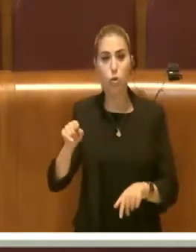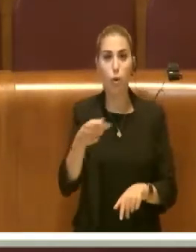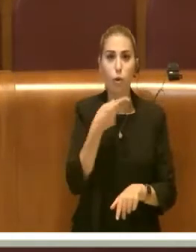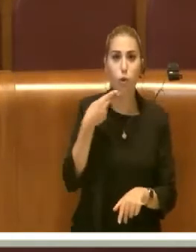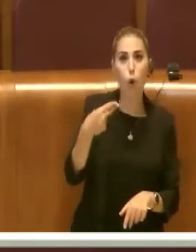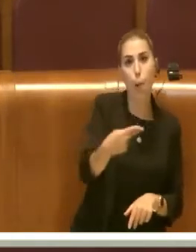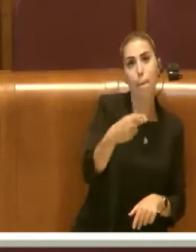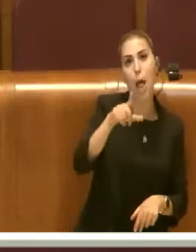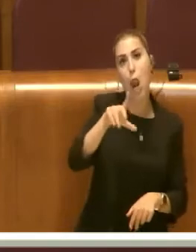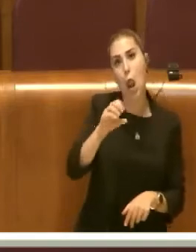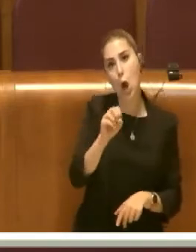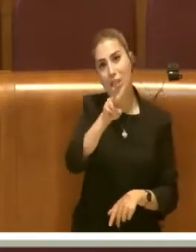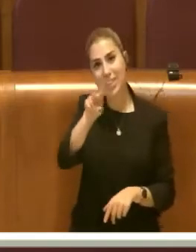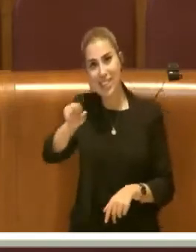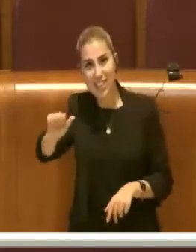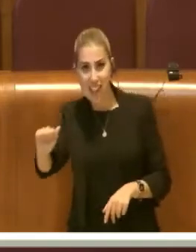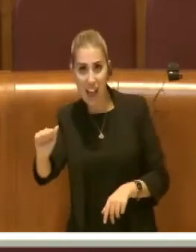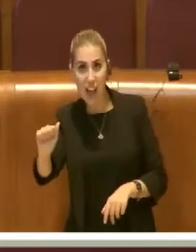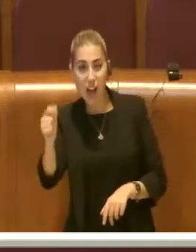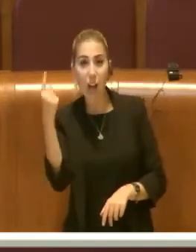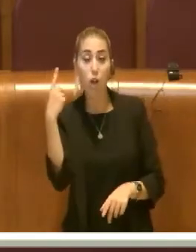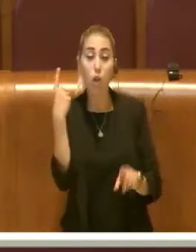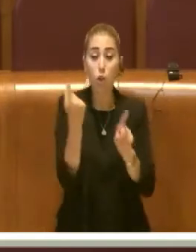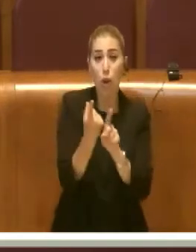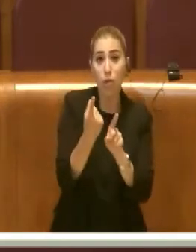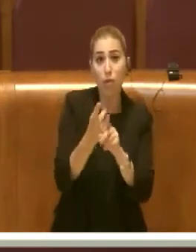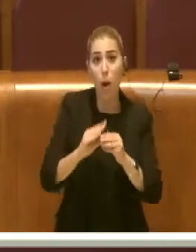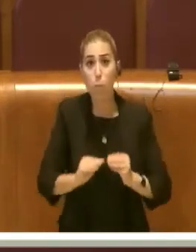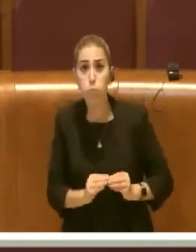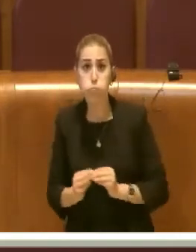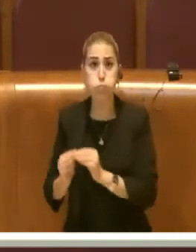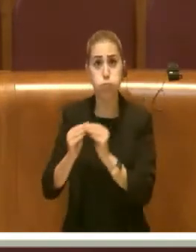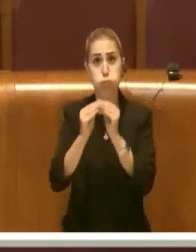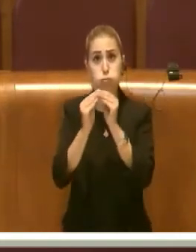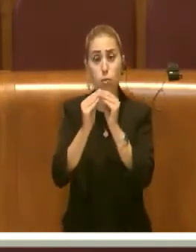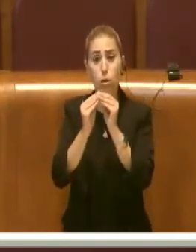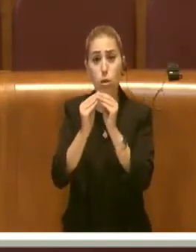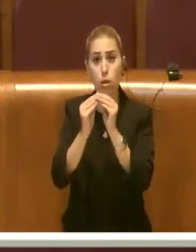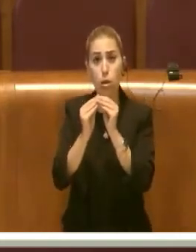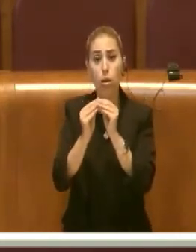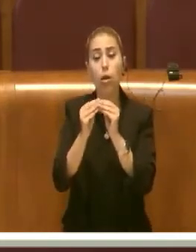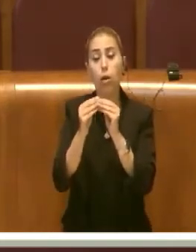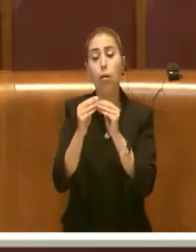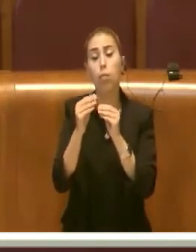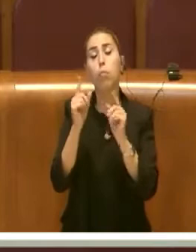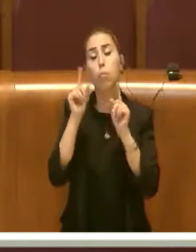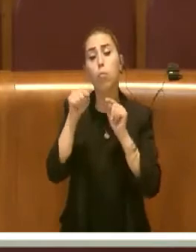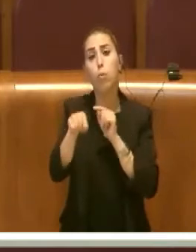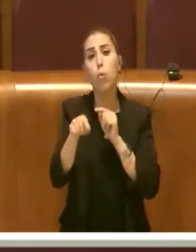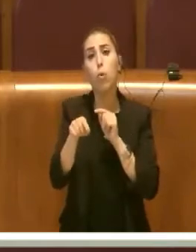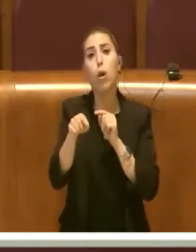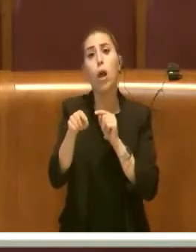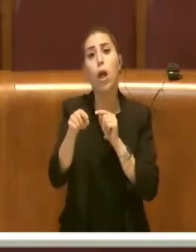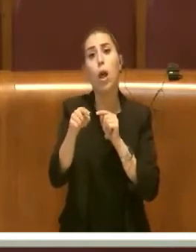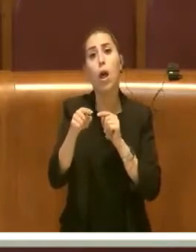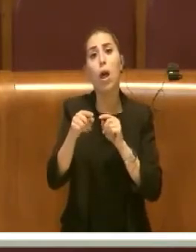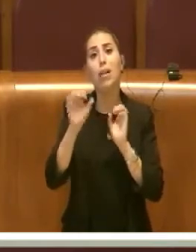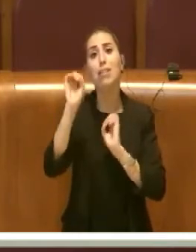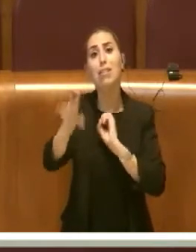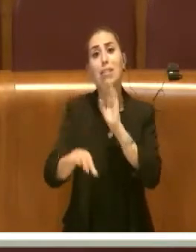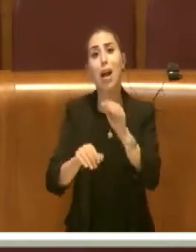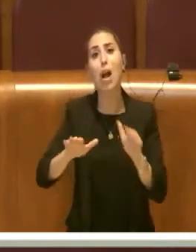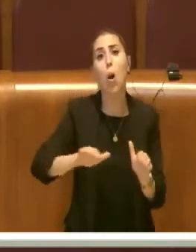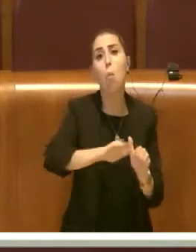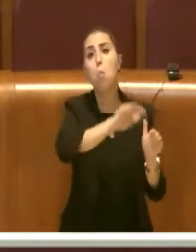Lozza che doveva anche costruire la discarica di Monte Carnevale, poi